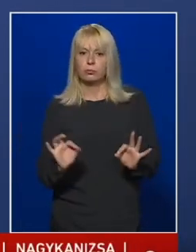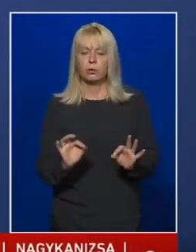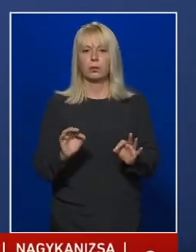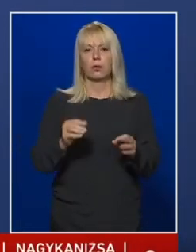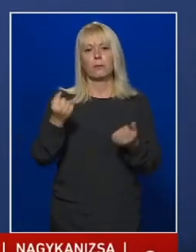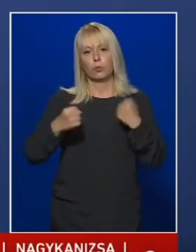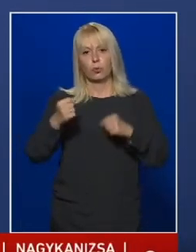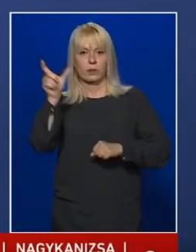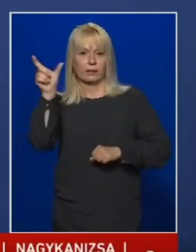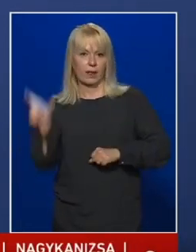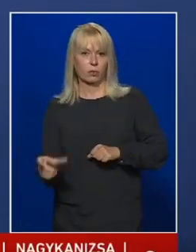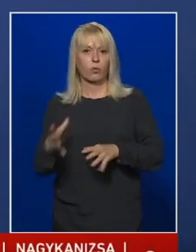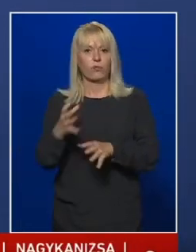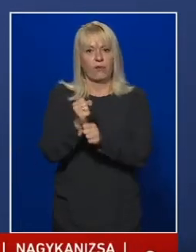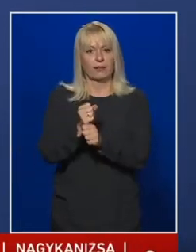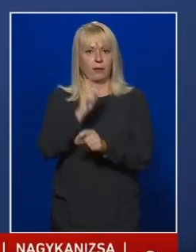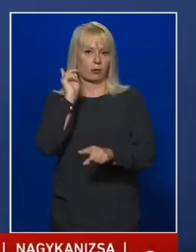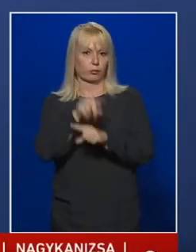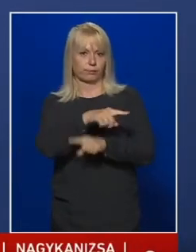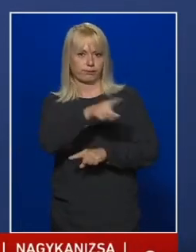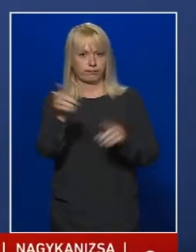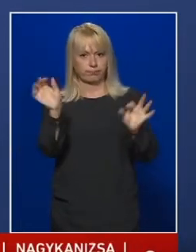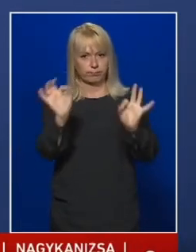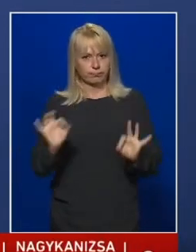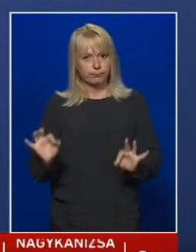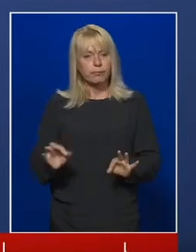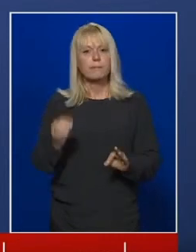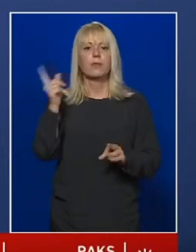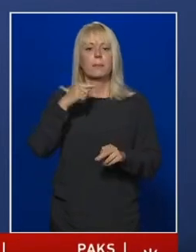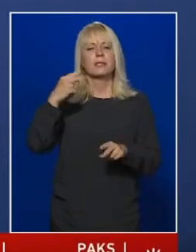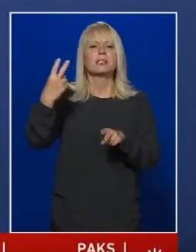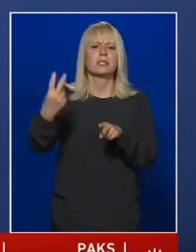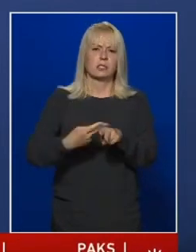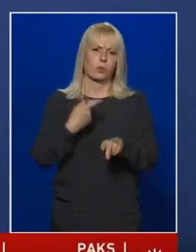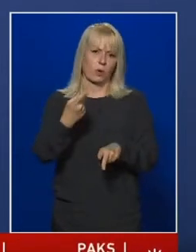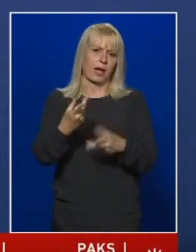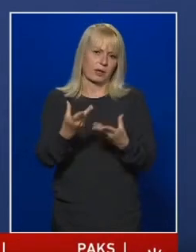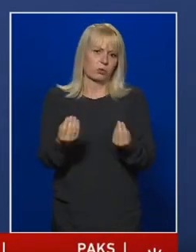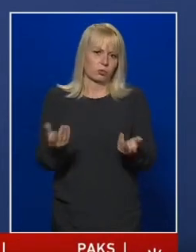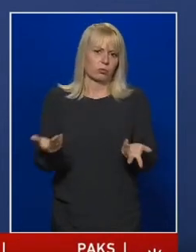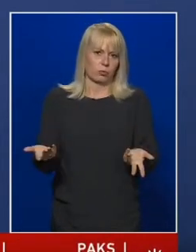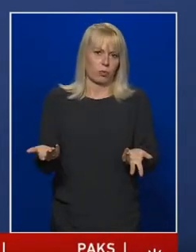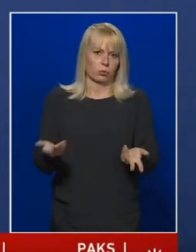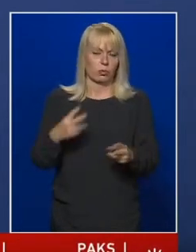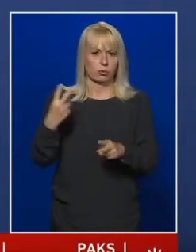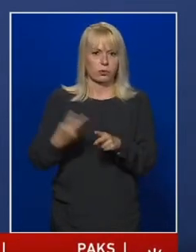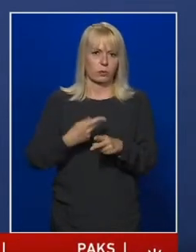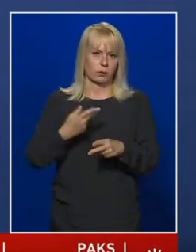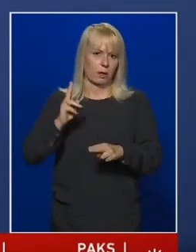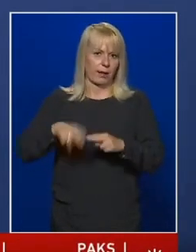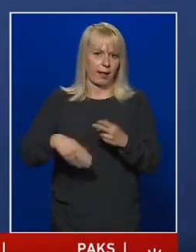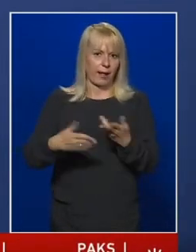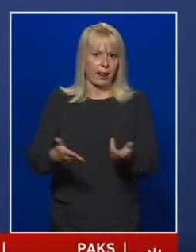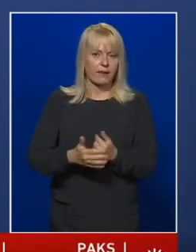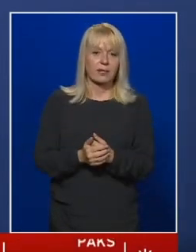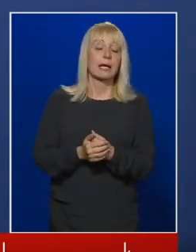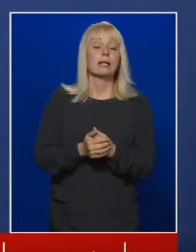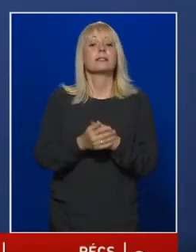fenntartók, amelyeket szokásos módon el szoktak végezni.